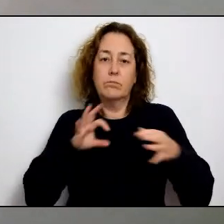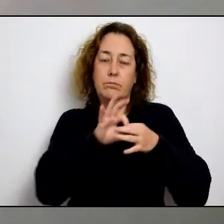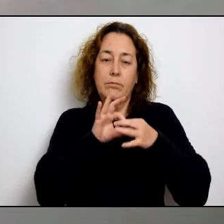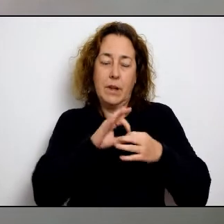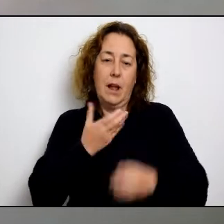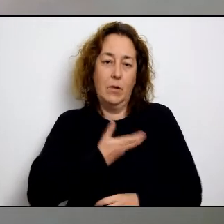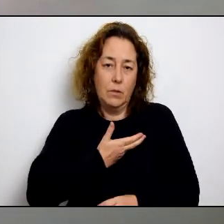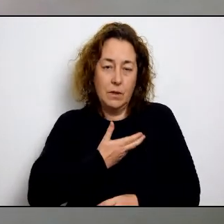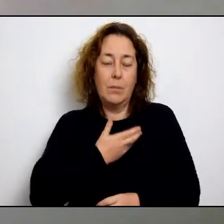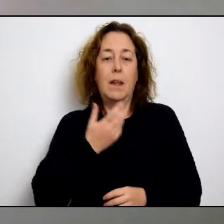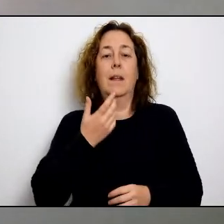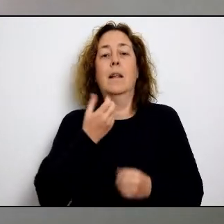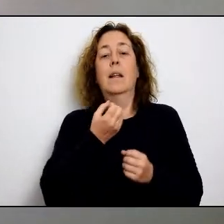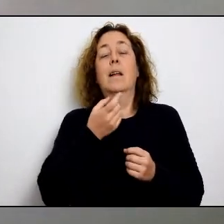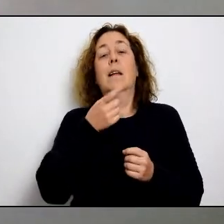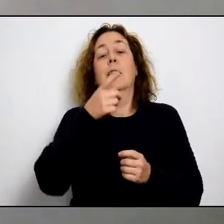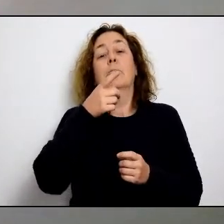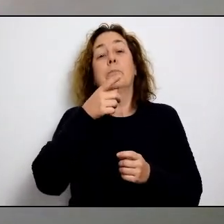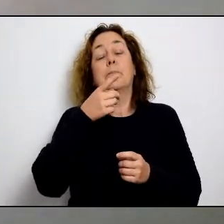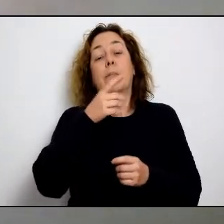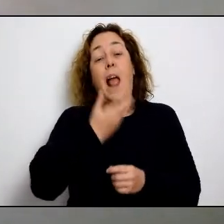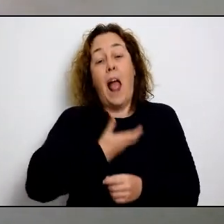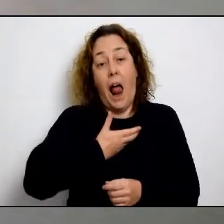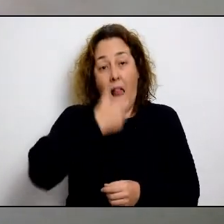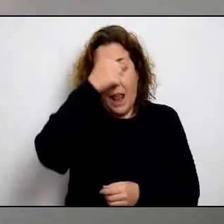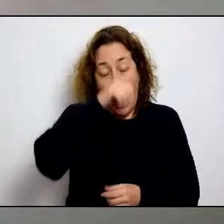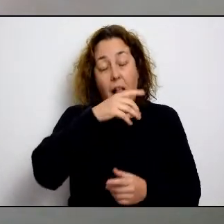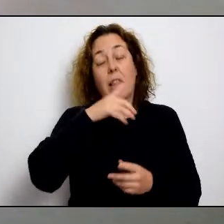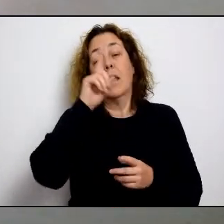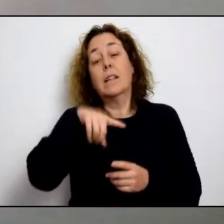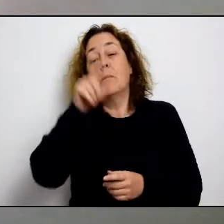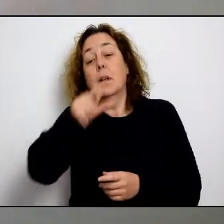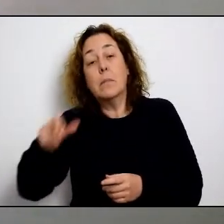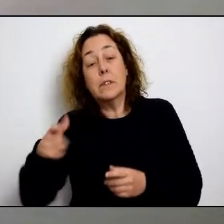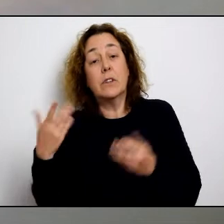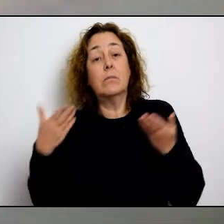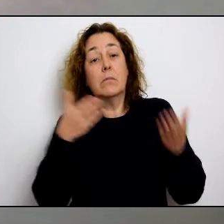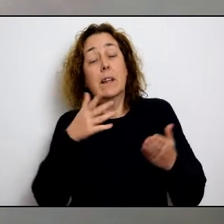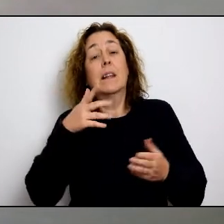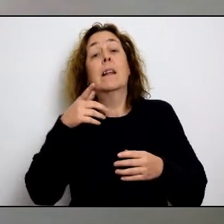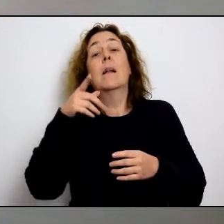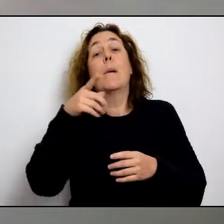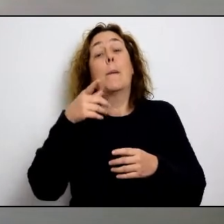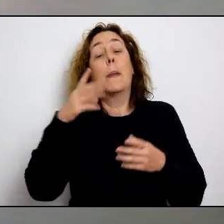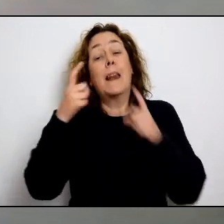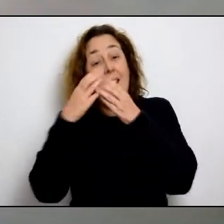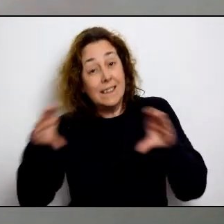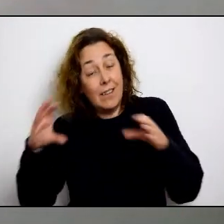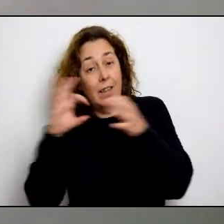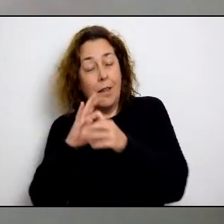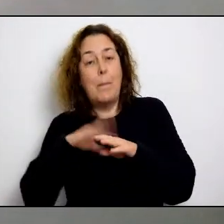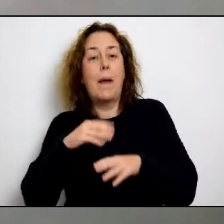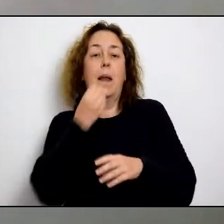'aquest geriàtric. En aquest sentit, seguim fent feina de la mà de l'Ajuntament, amb el batle i el regidor competent,